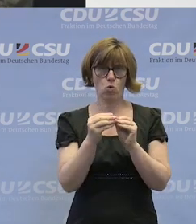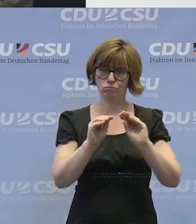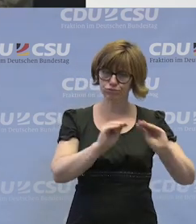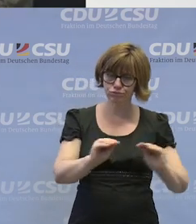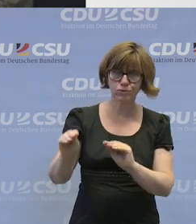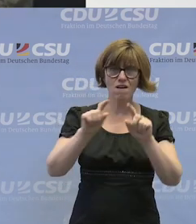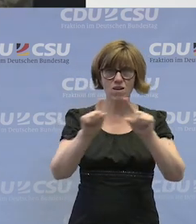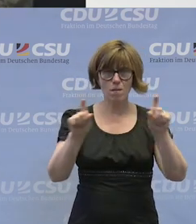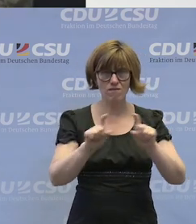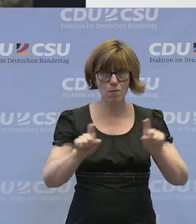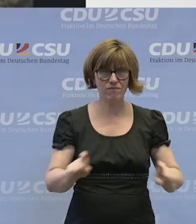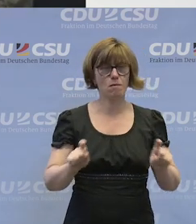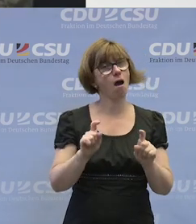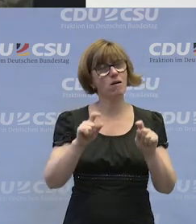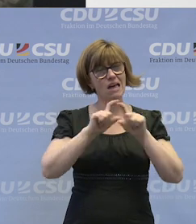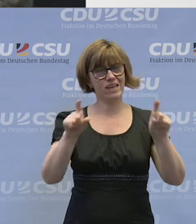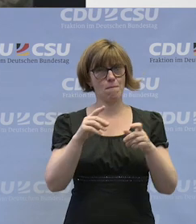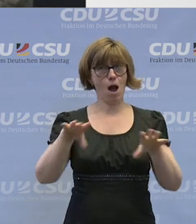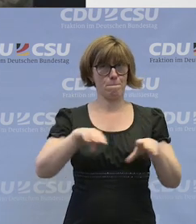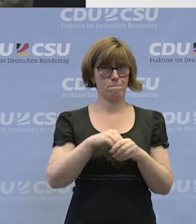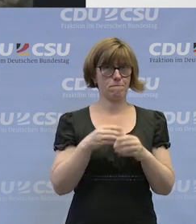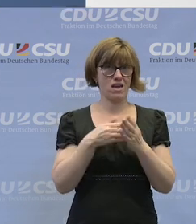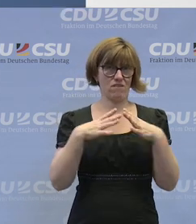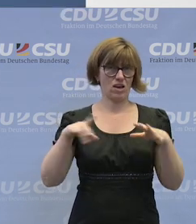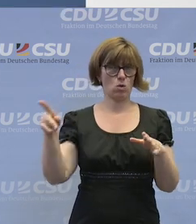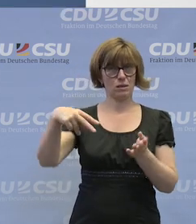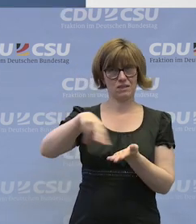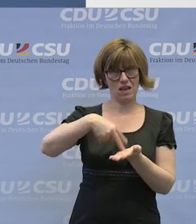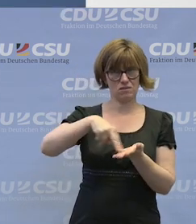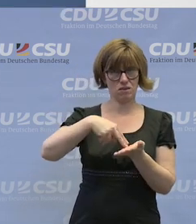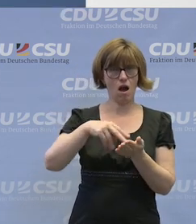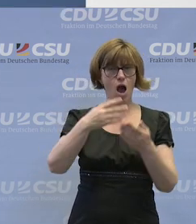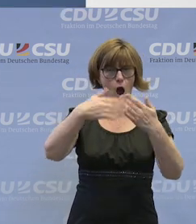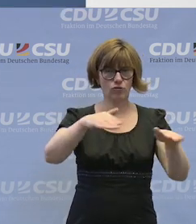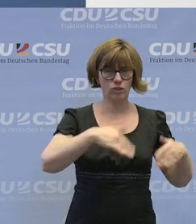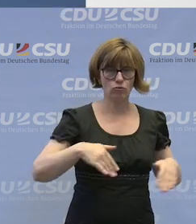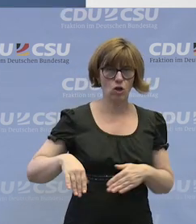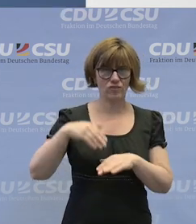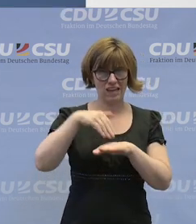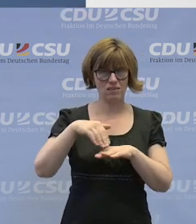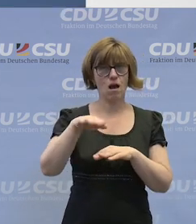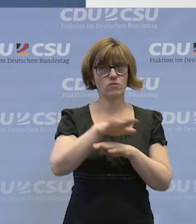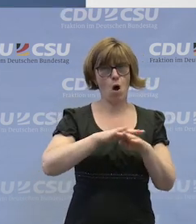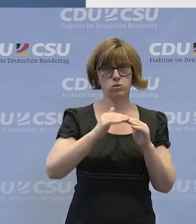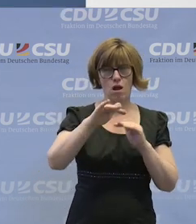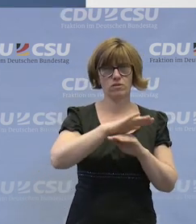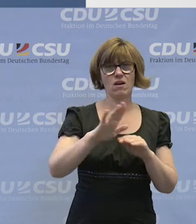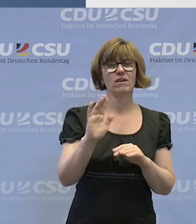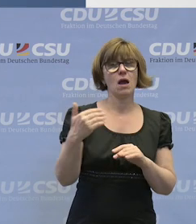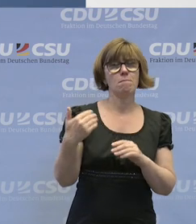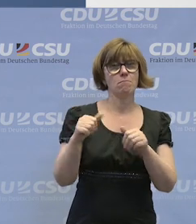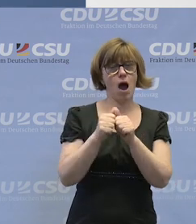und Organisationen in Sachen Barrierefreiheit. Er ist aber auch Tänzer mit Auftritten im In- und Ausland und bietet zusammen mit seiner